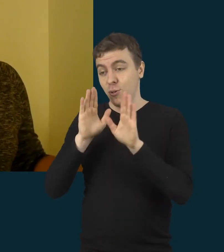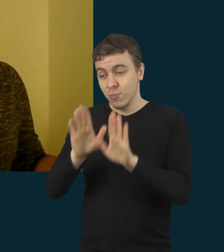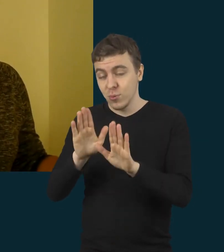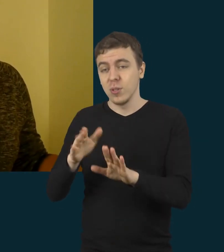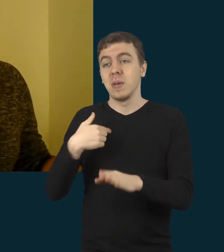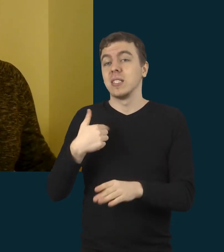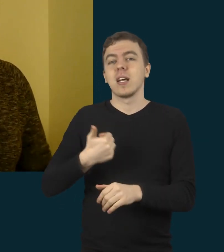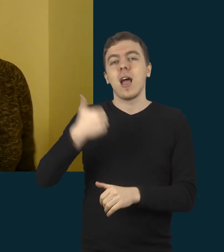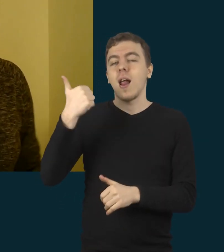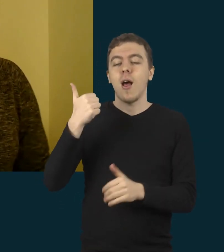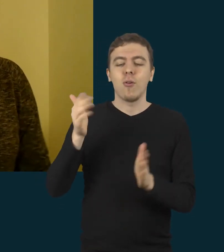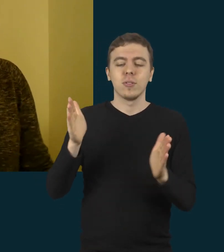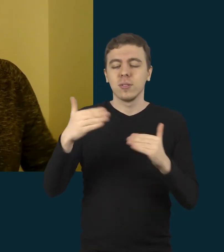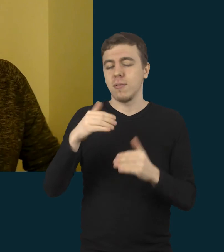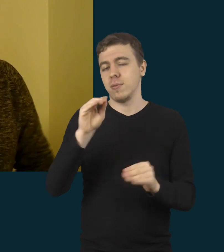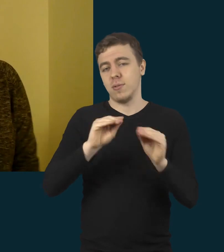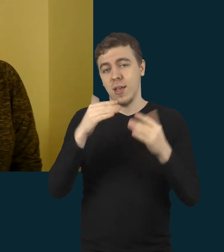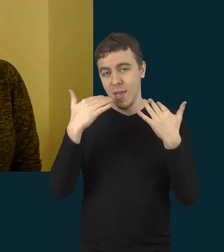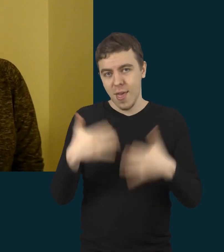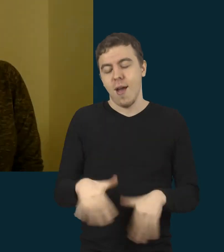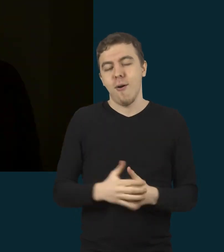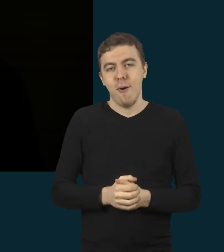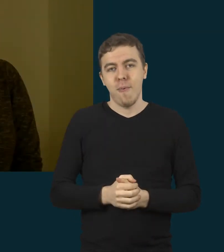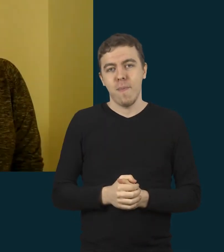geriausiai šiuo metu. Taip tiek.